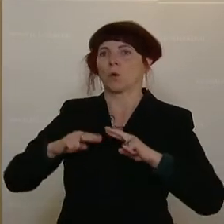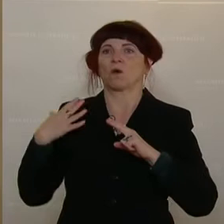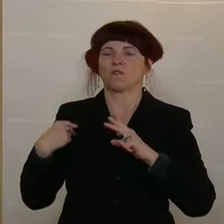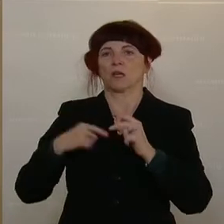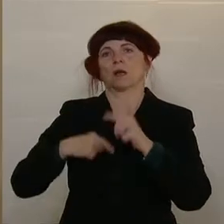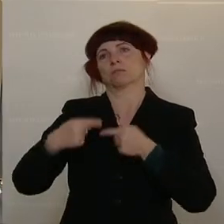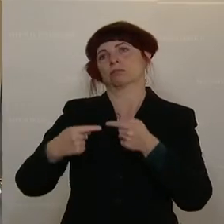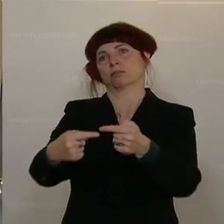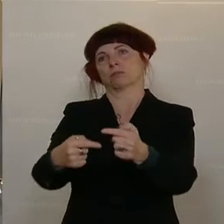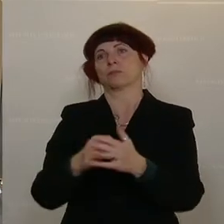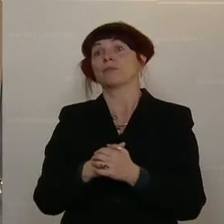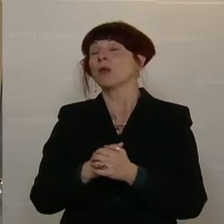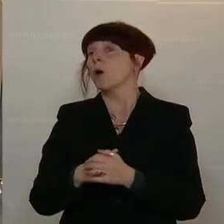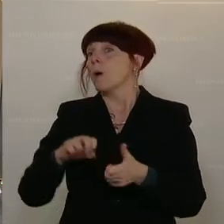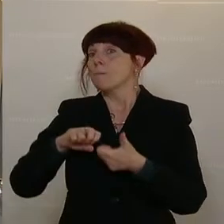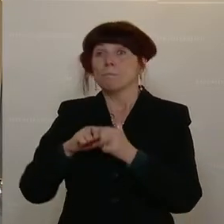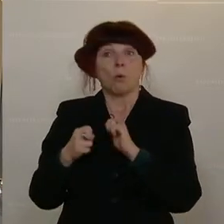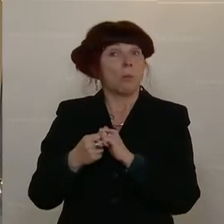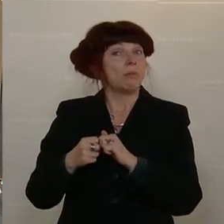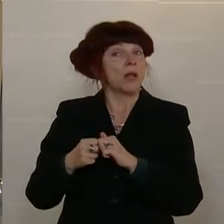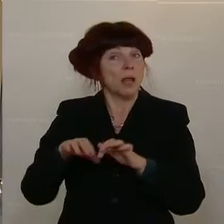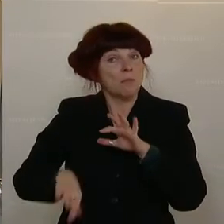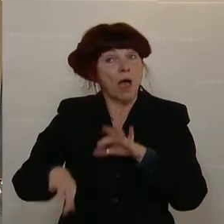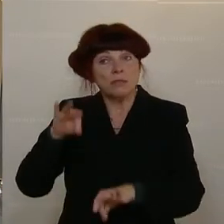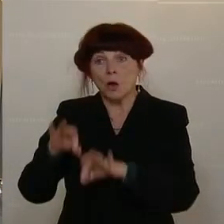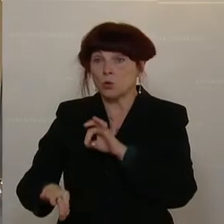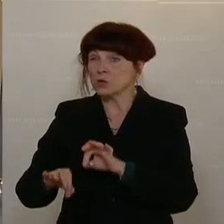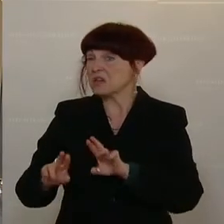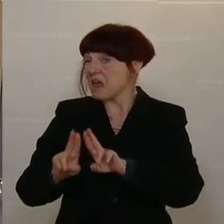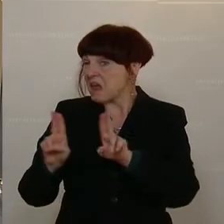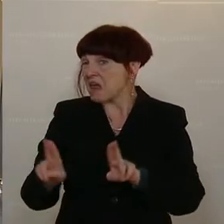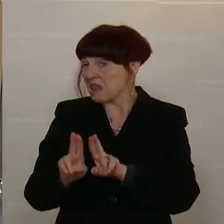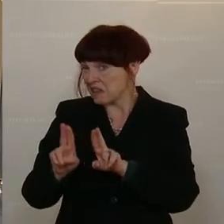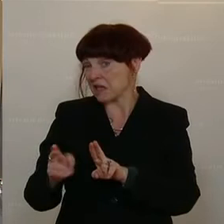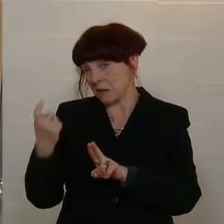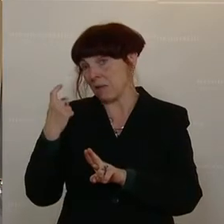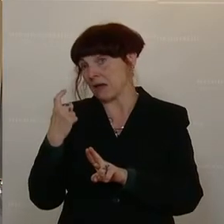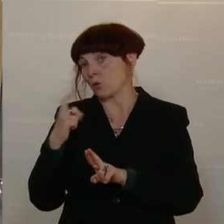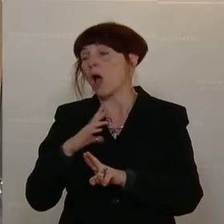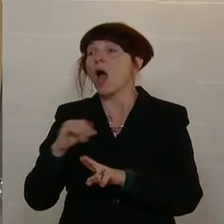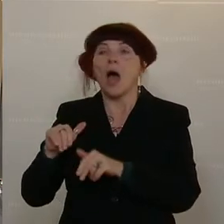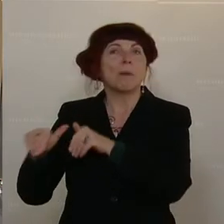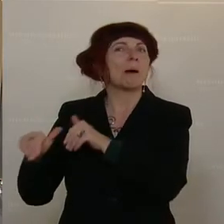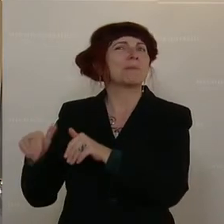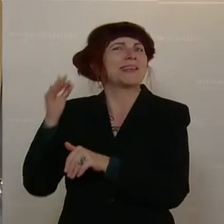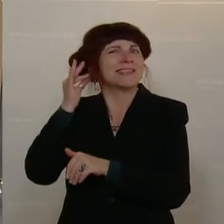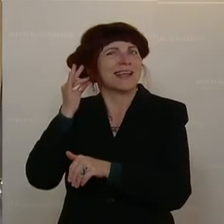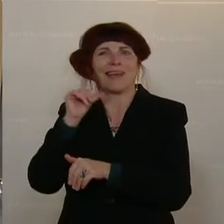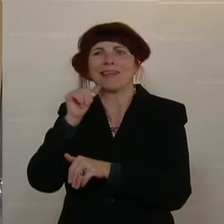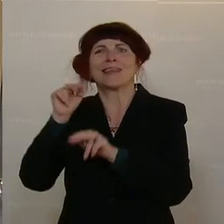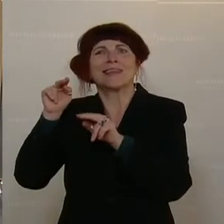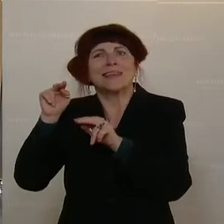Ministerin, sind wir uns in vielen Ebenen und auf vielen Punkten einig. Nur als Ministerin reicht es nicht nur,